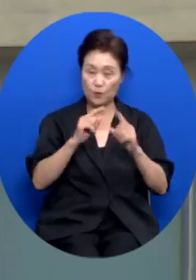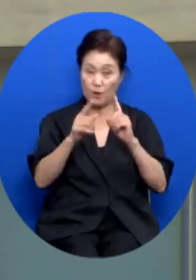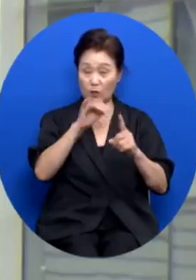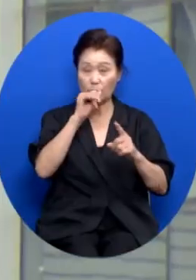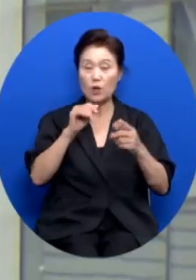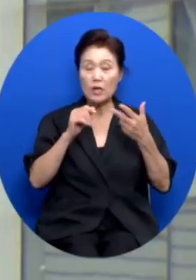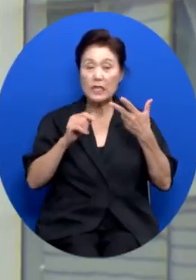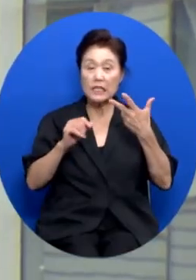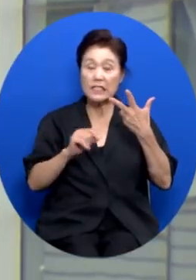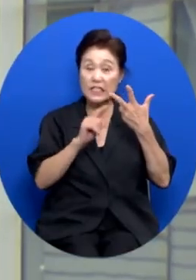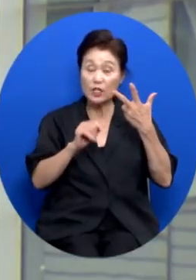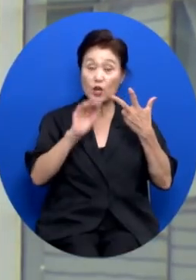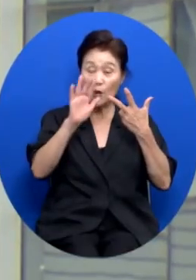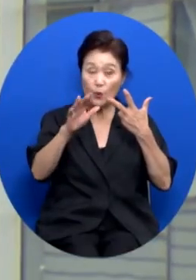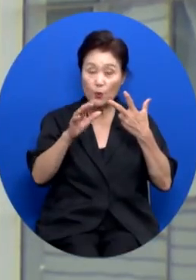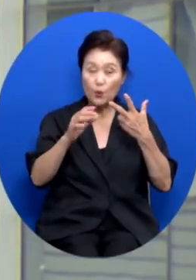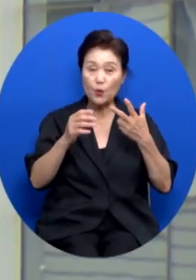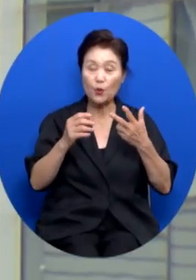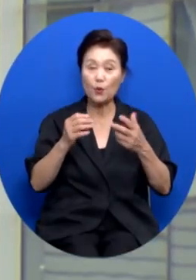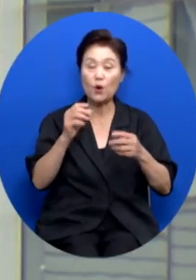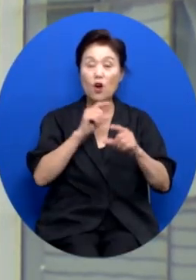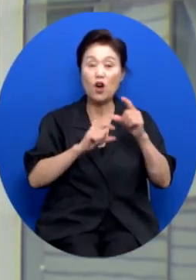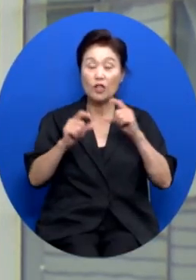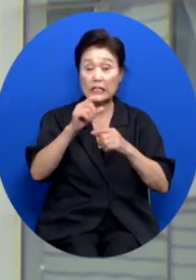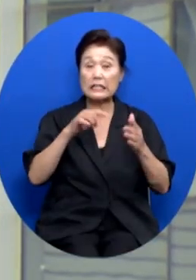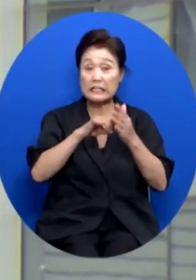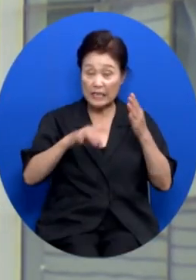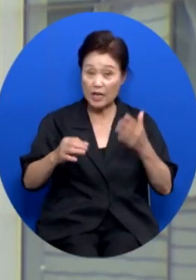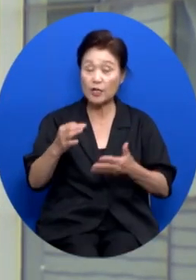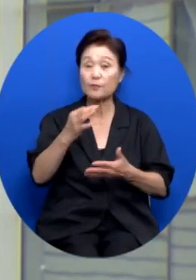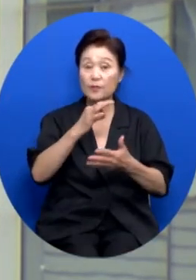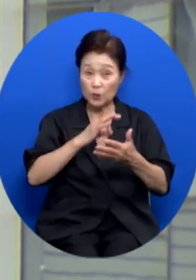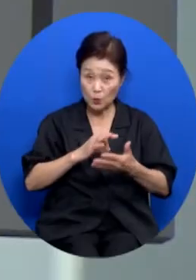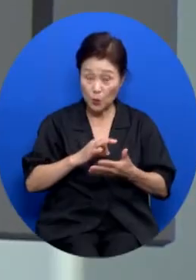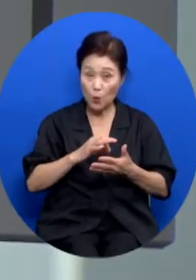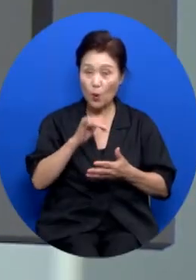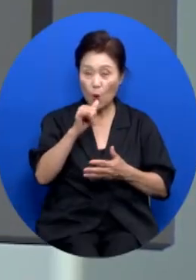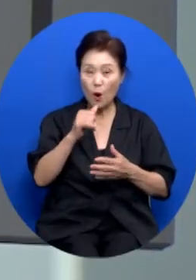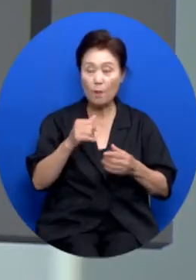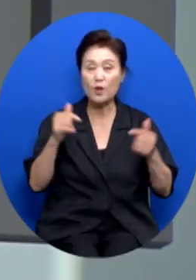7월 부가세 수입이 들어오면 적자폭이 개선될 여지가 있다고 설명했습니다.